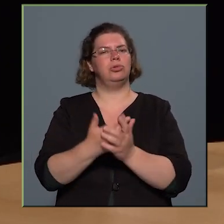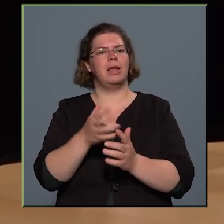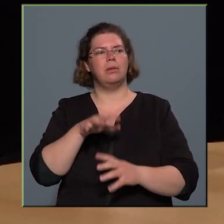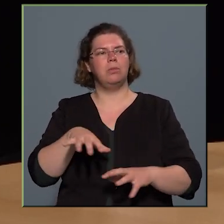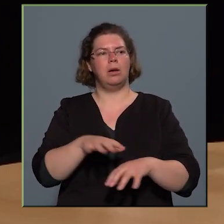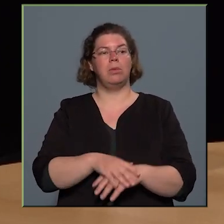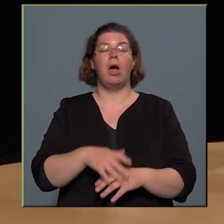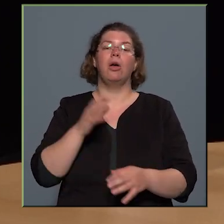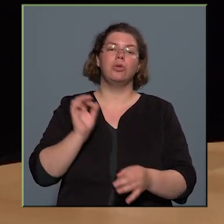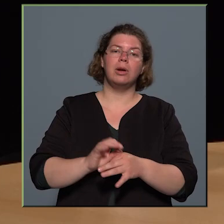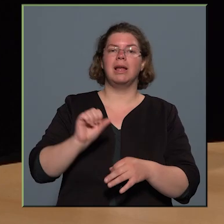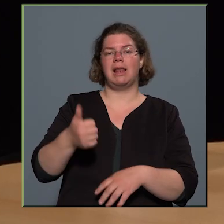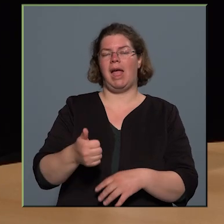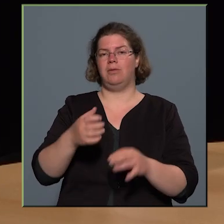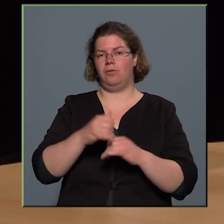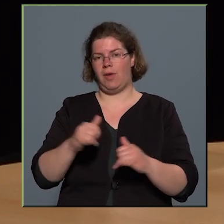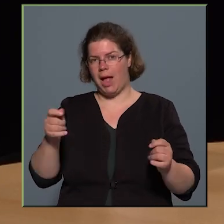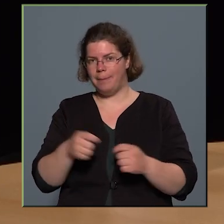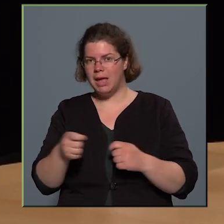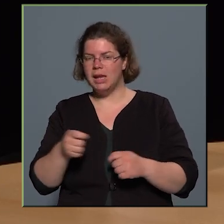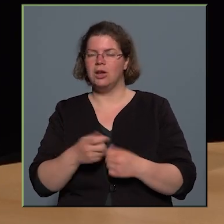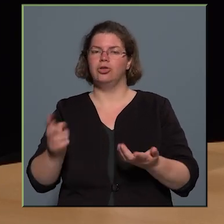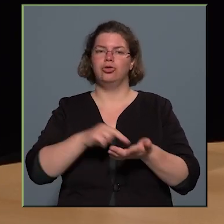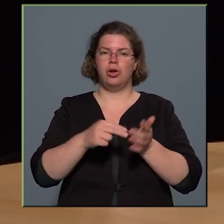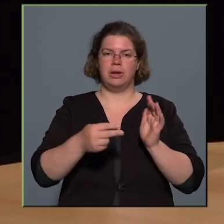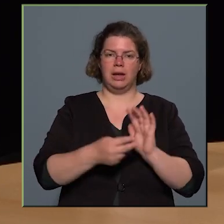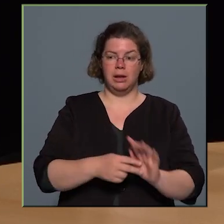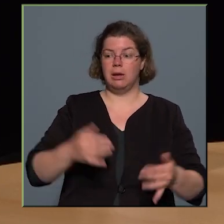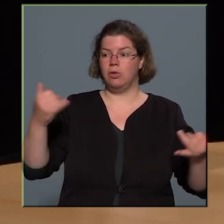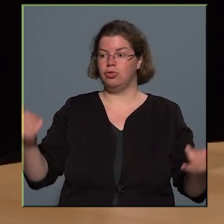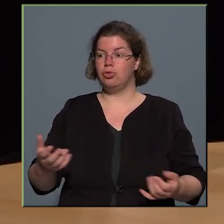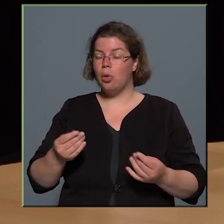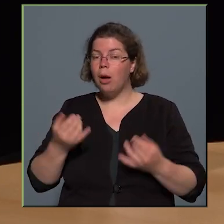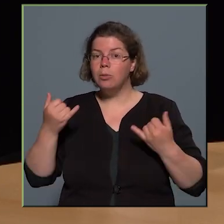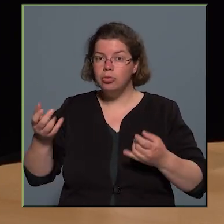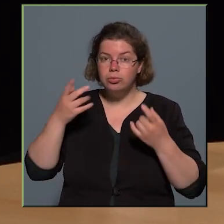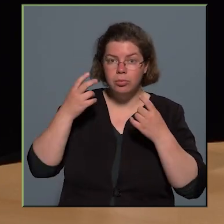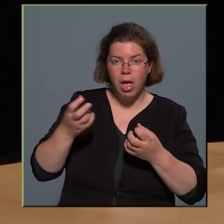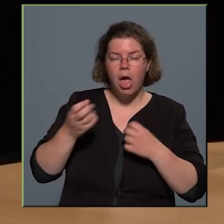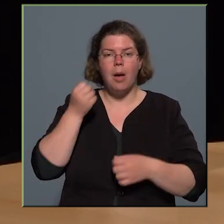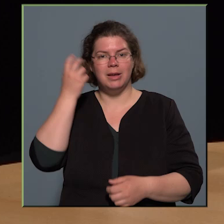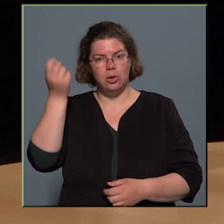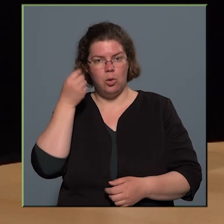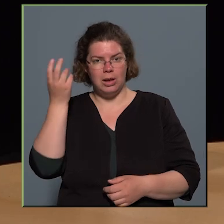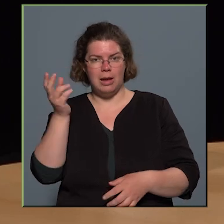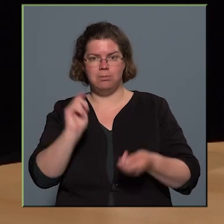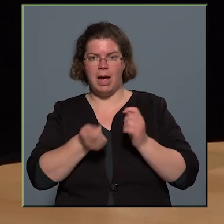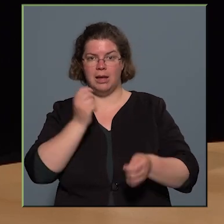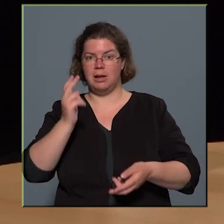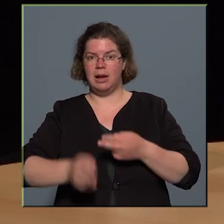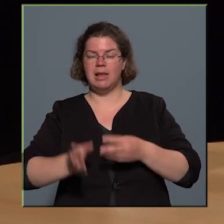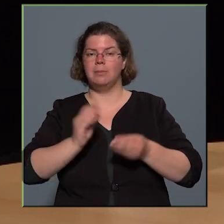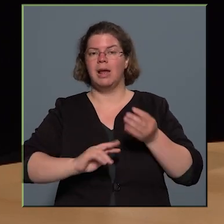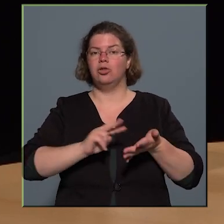felmérés, egy stratégiai terv, és akkor sokan most kapták csak fel a fejüket, amikor az ötletpályázat lezárult, hiszen a